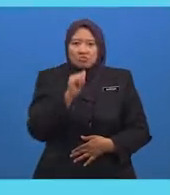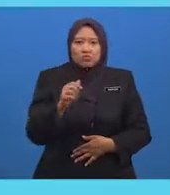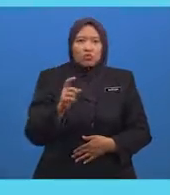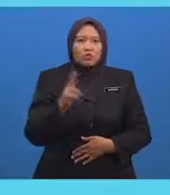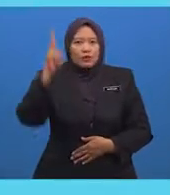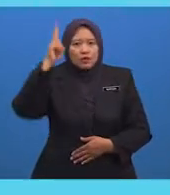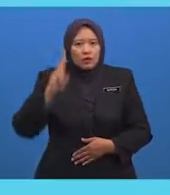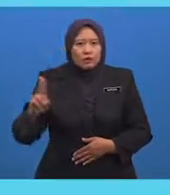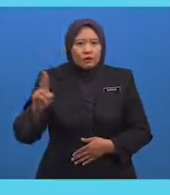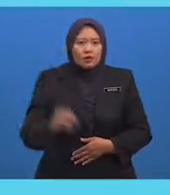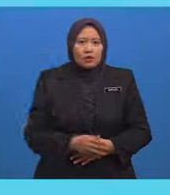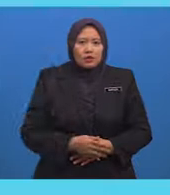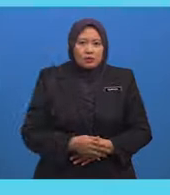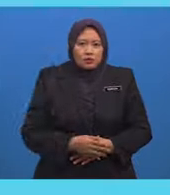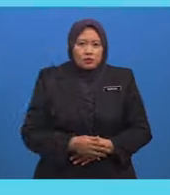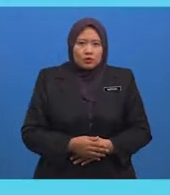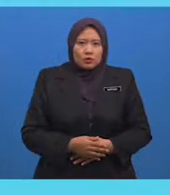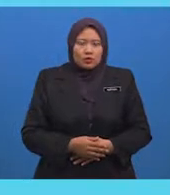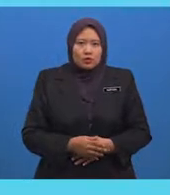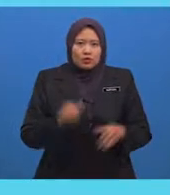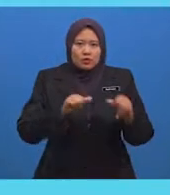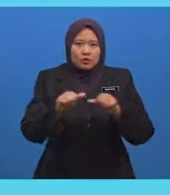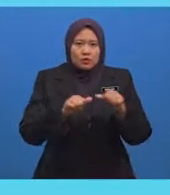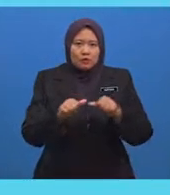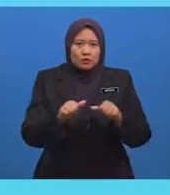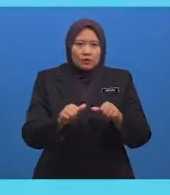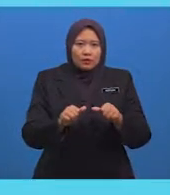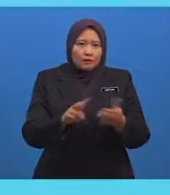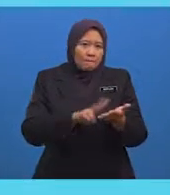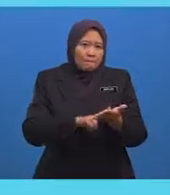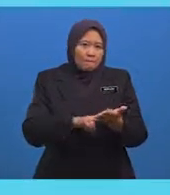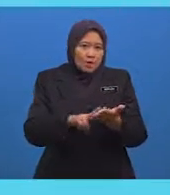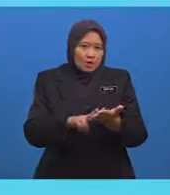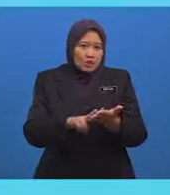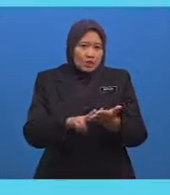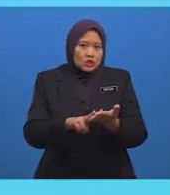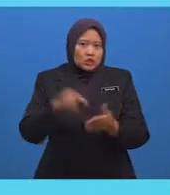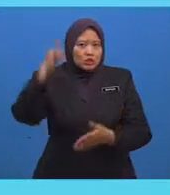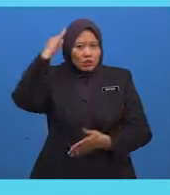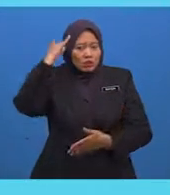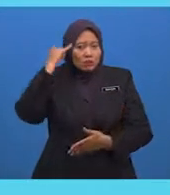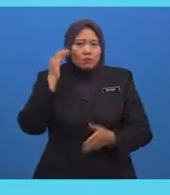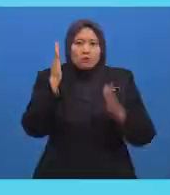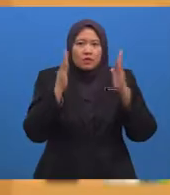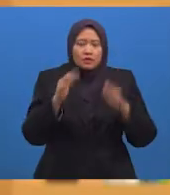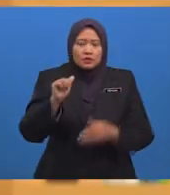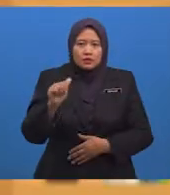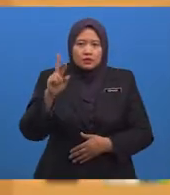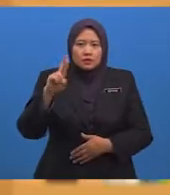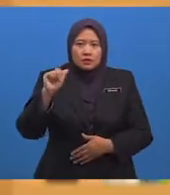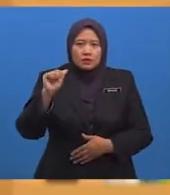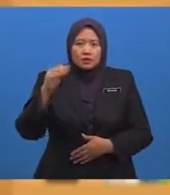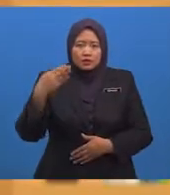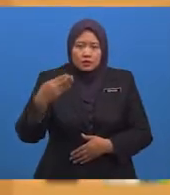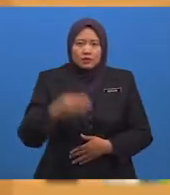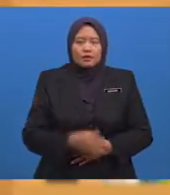Nahu Ilmu falsafah Ilmu hisap Dan ilmu perubatan Para